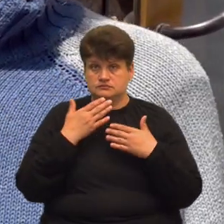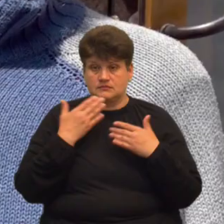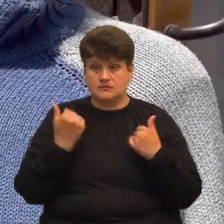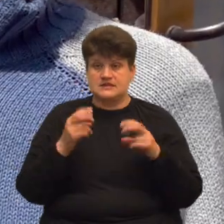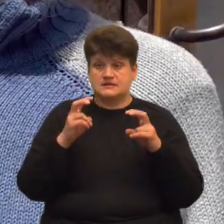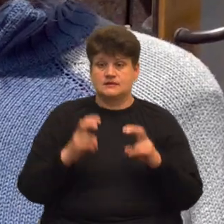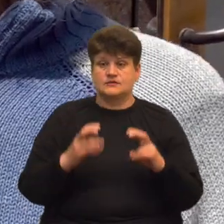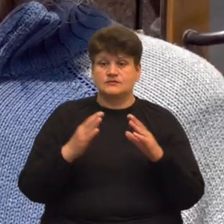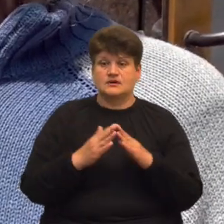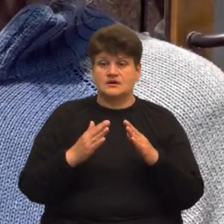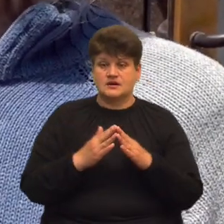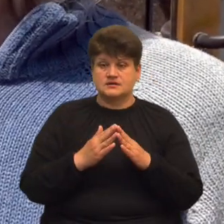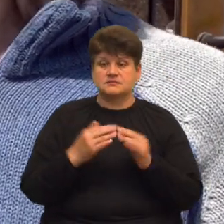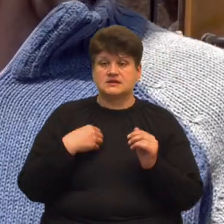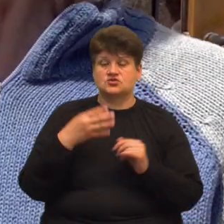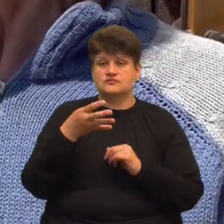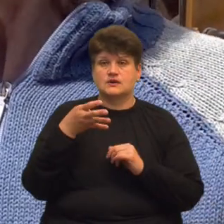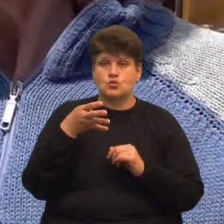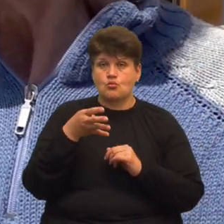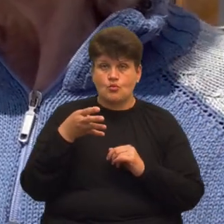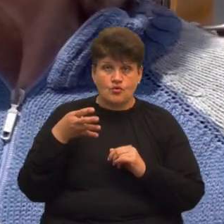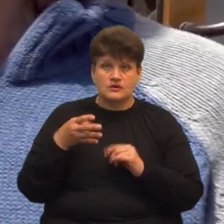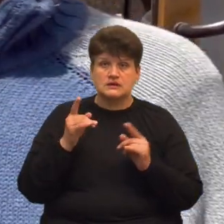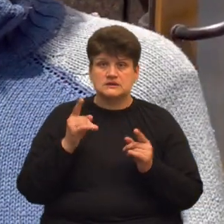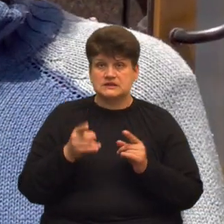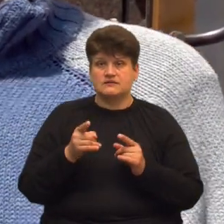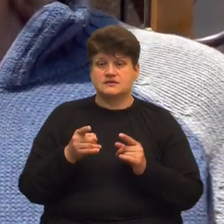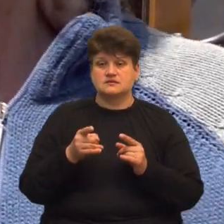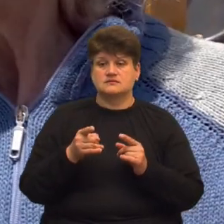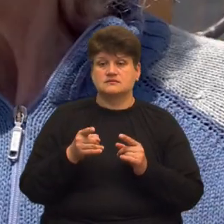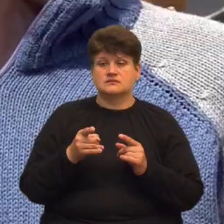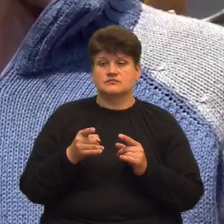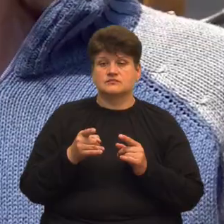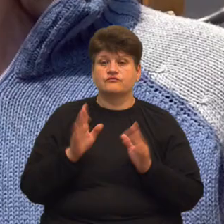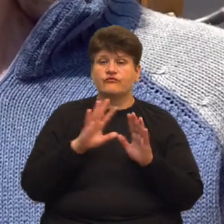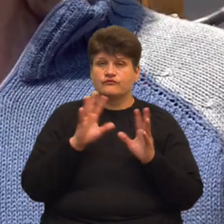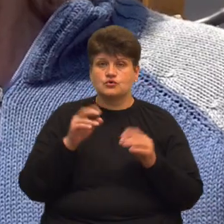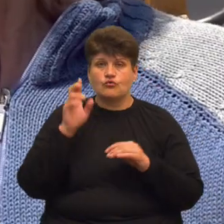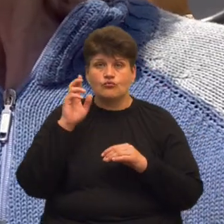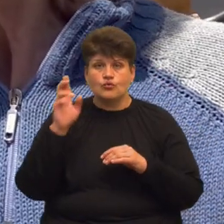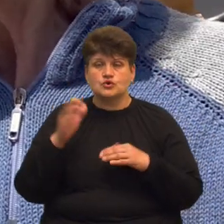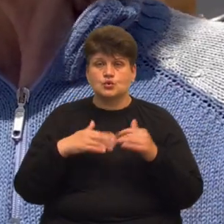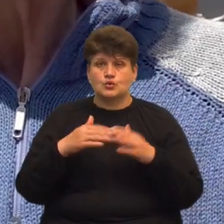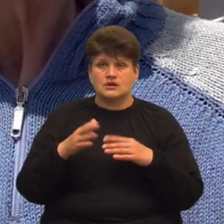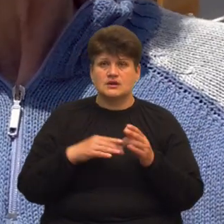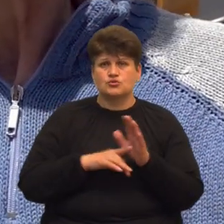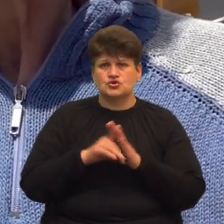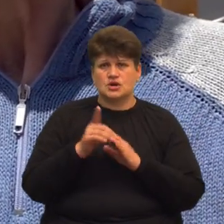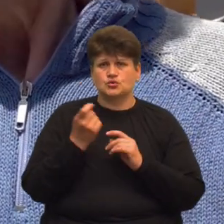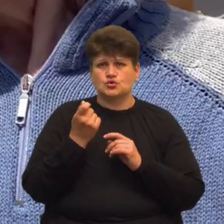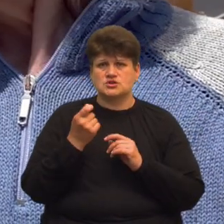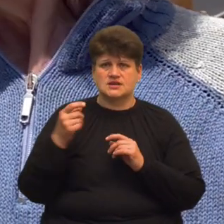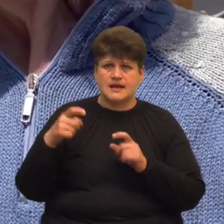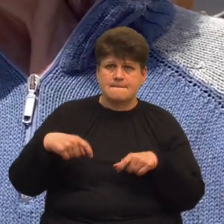хаті. Ми на четвертому поверсі, навіть в коридор не виходимо. Все в божих руках. На початку трошки бігали до себе в підвал,